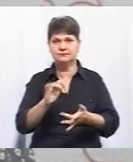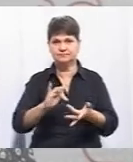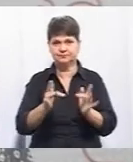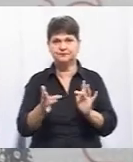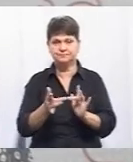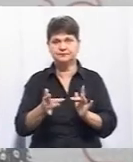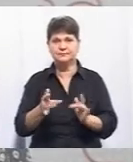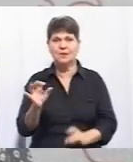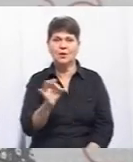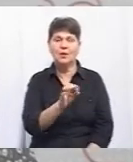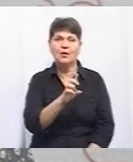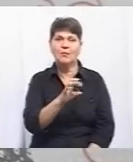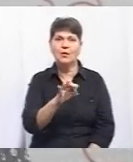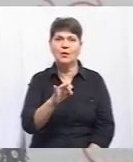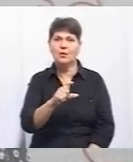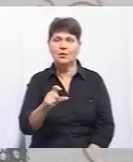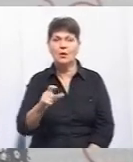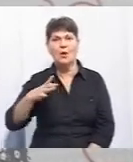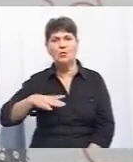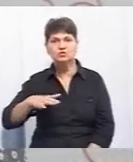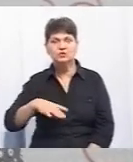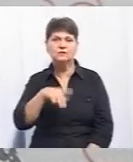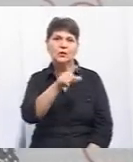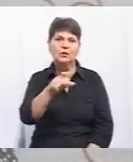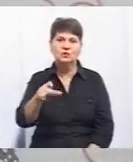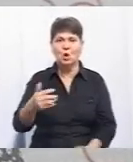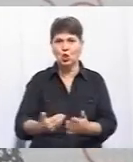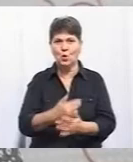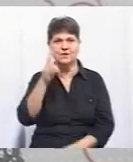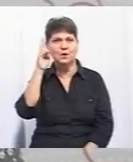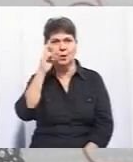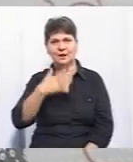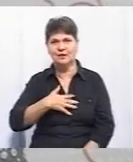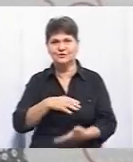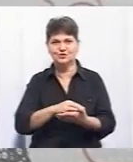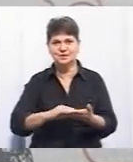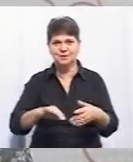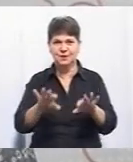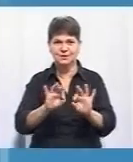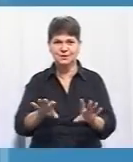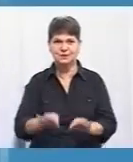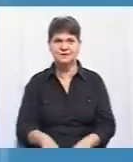житель Олександр Борух. Чи очікувати містянам на новий туалет, Олена Карбівська розповість.